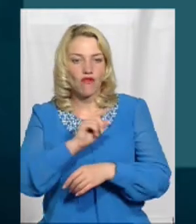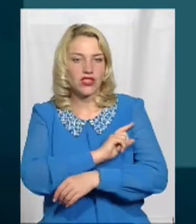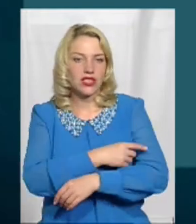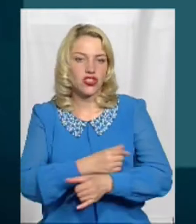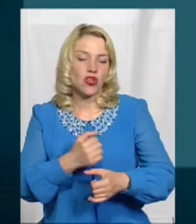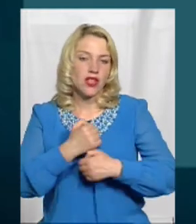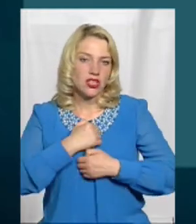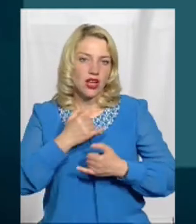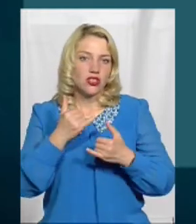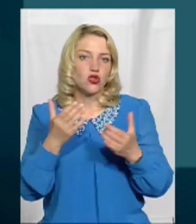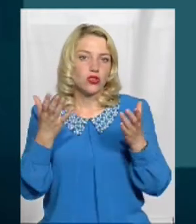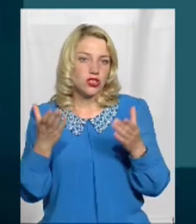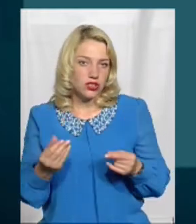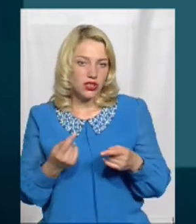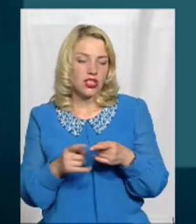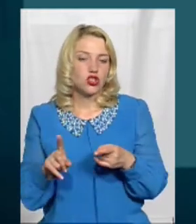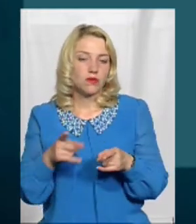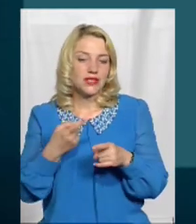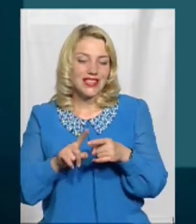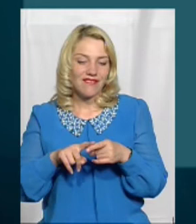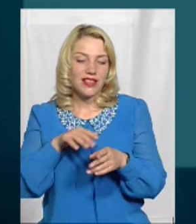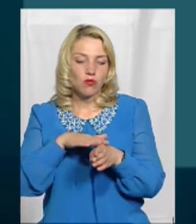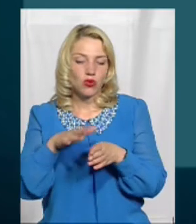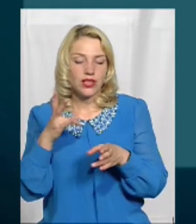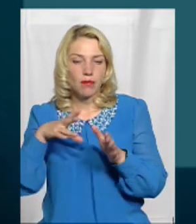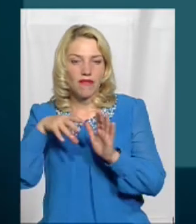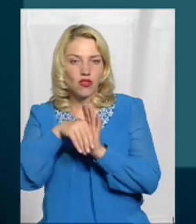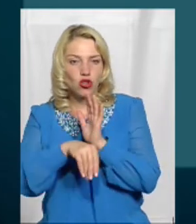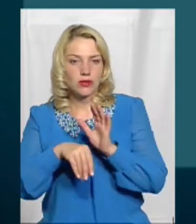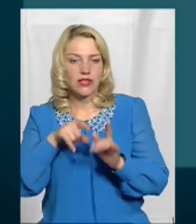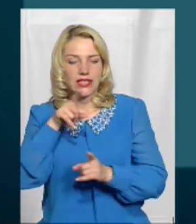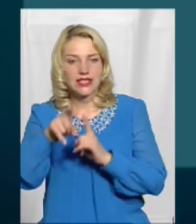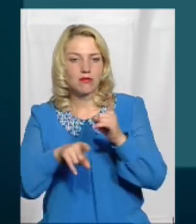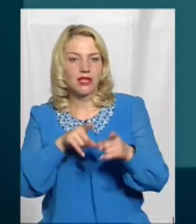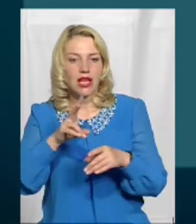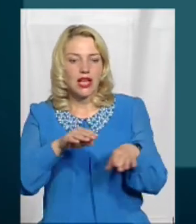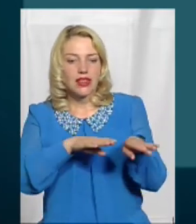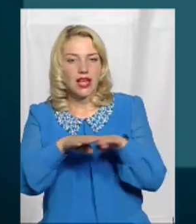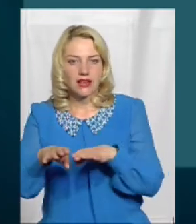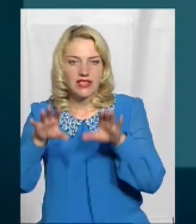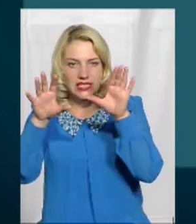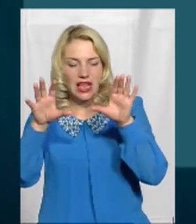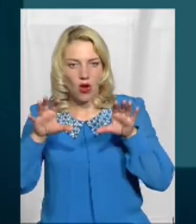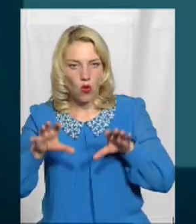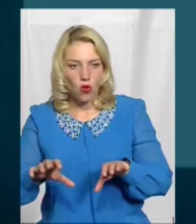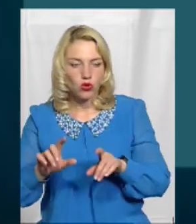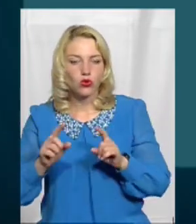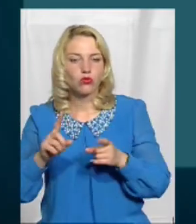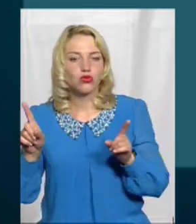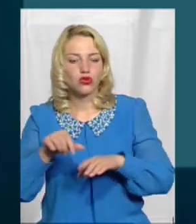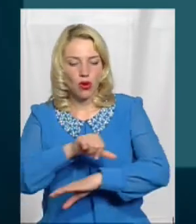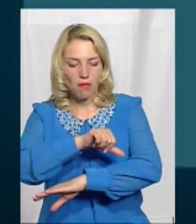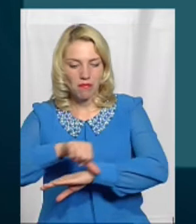сьогоднішній день Для того, щоб це відбулося, треба вносити зміни на рівні змін до деяких законів Тому що межі